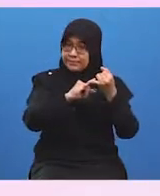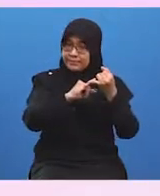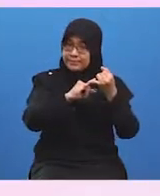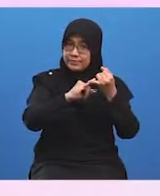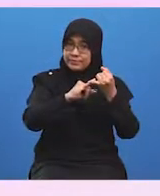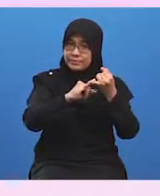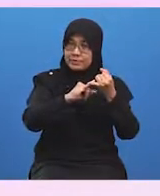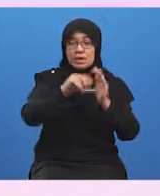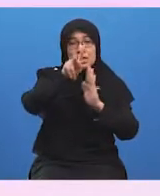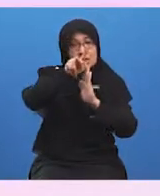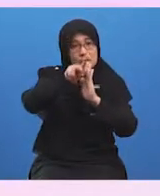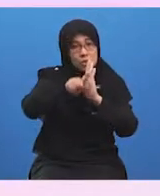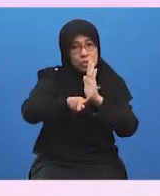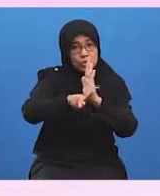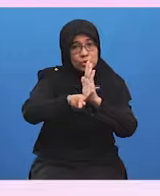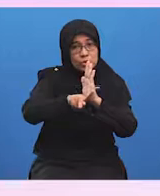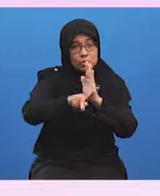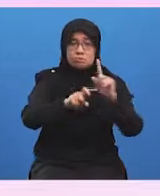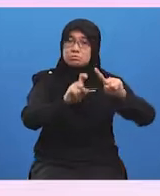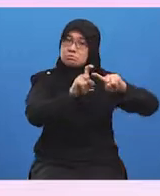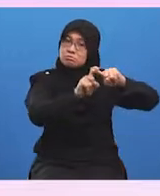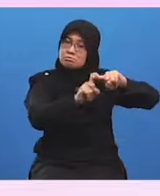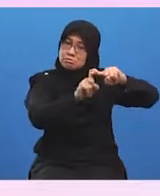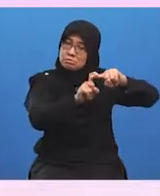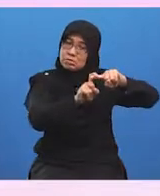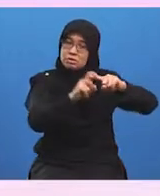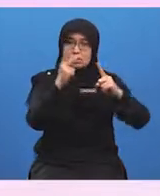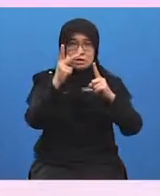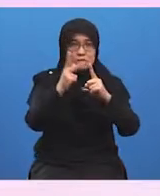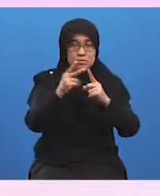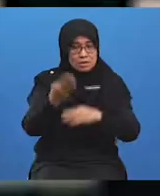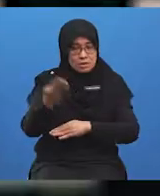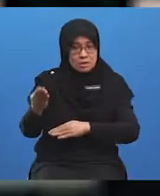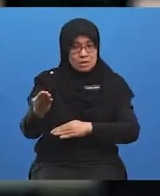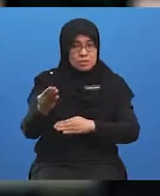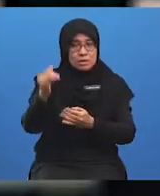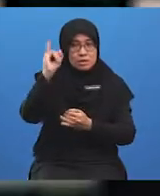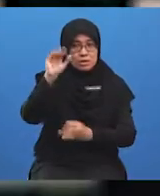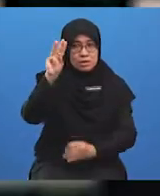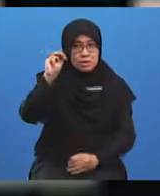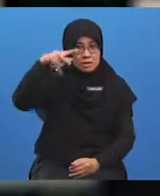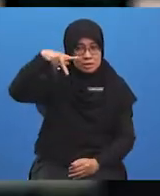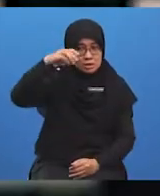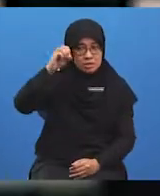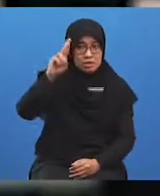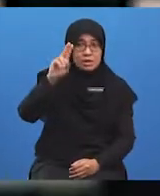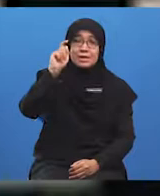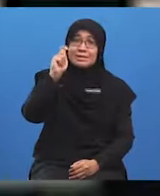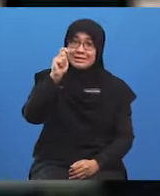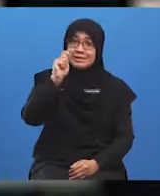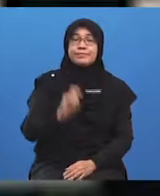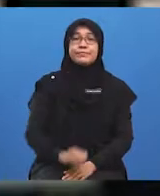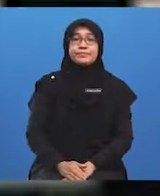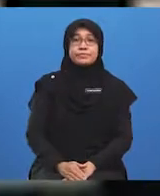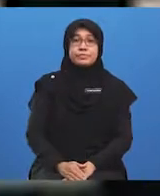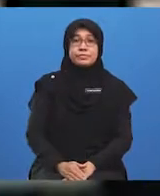mengurangkan kebergantungan pada barangan import. Sekarang, Cikgu akan huraikan satu